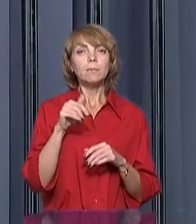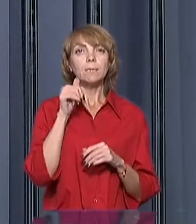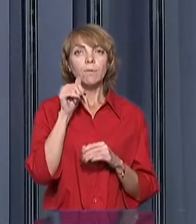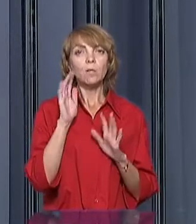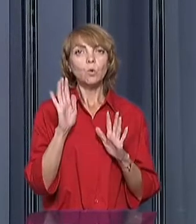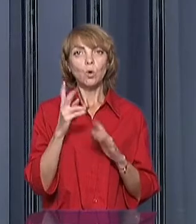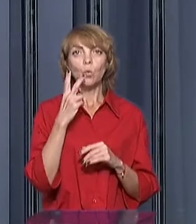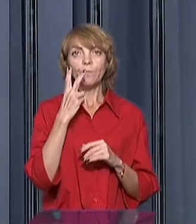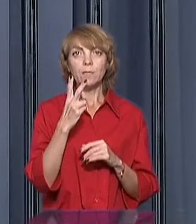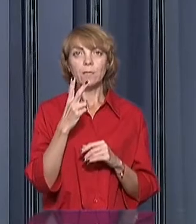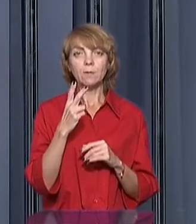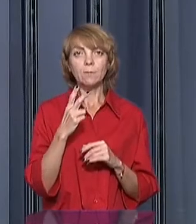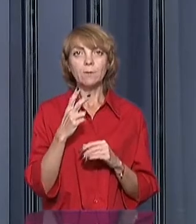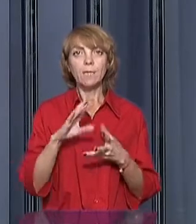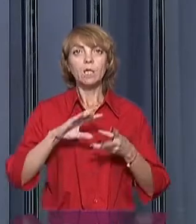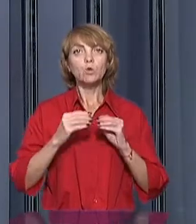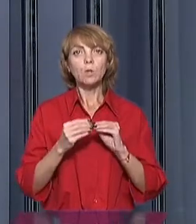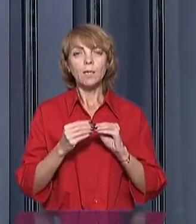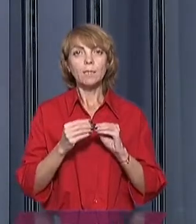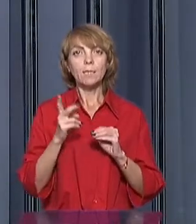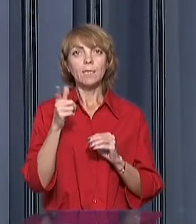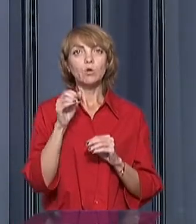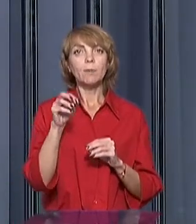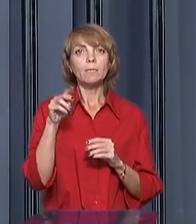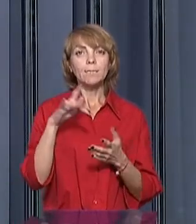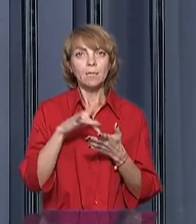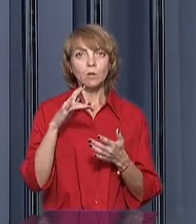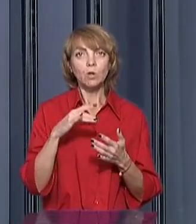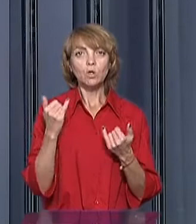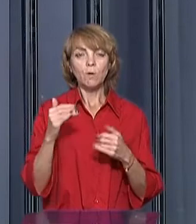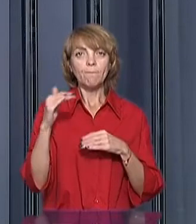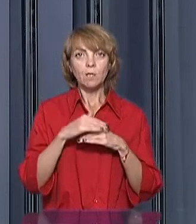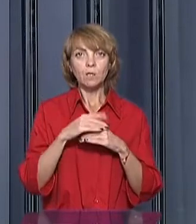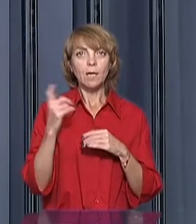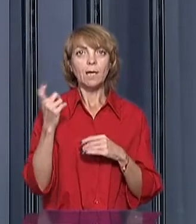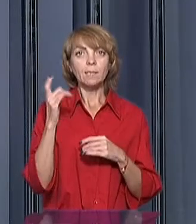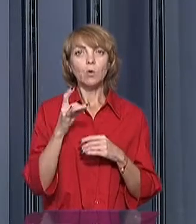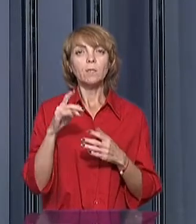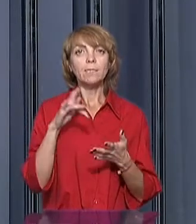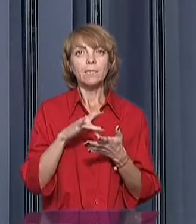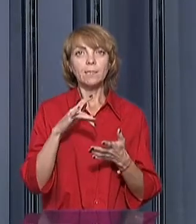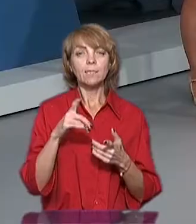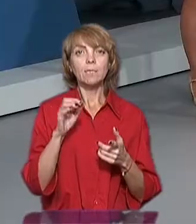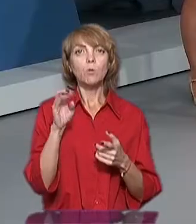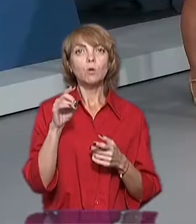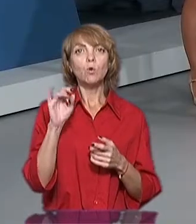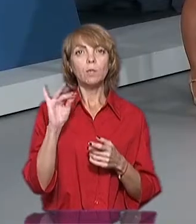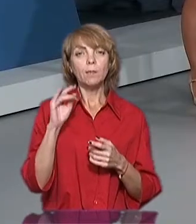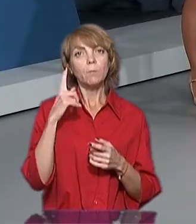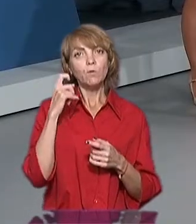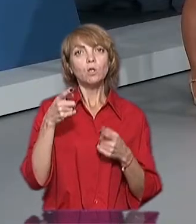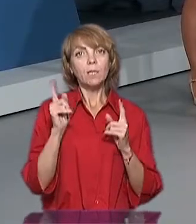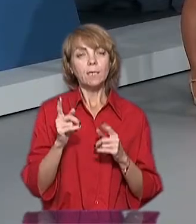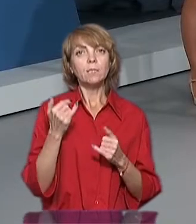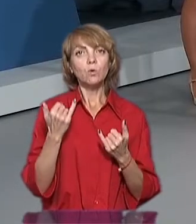результати гідрометриології. Ну, сьогодні ввечері Харківський регіональний центр з гідрометриології повідомив, що так,